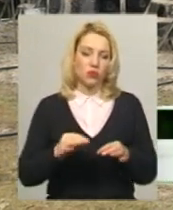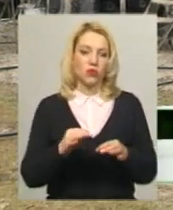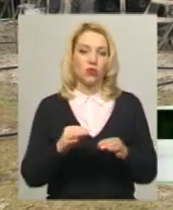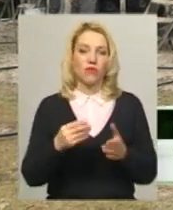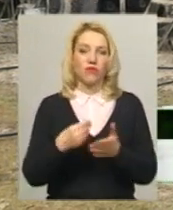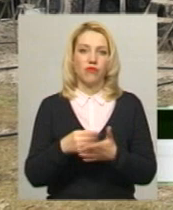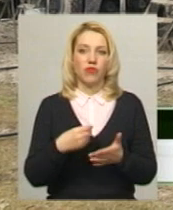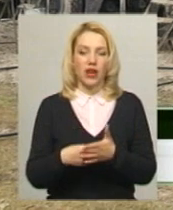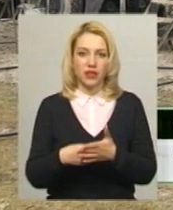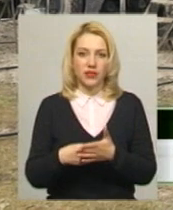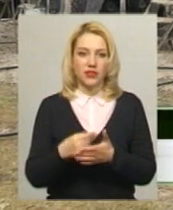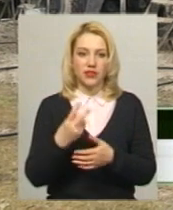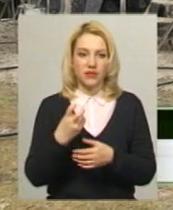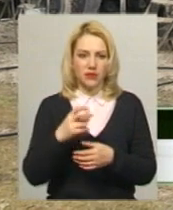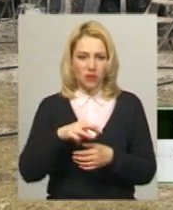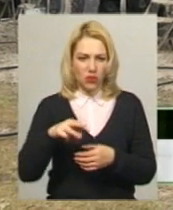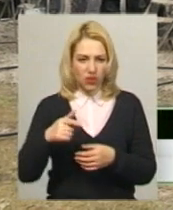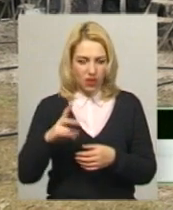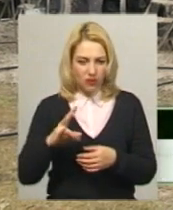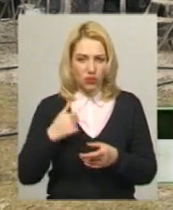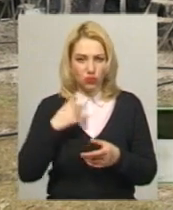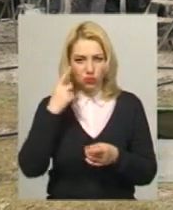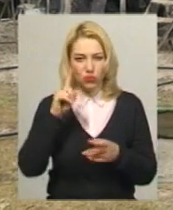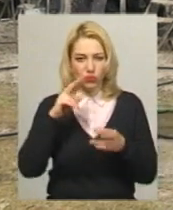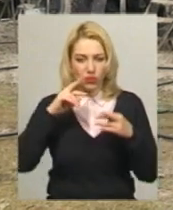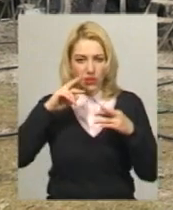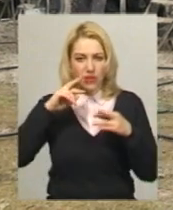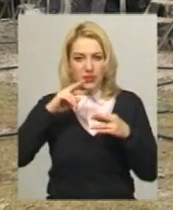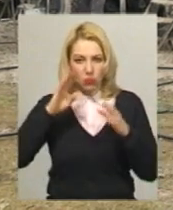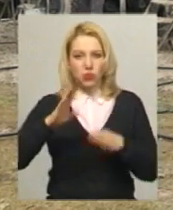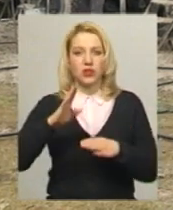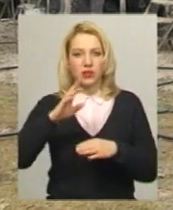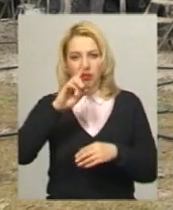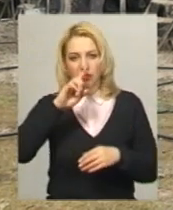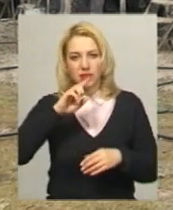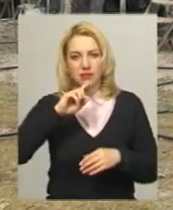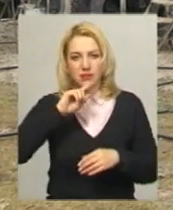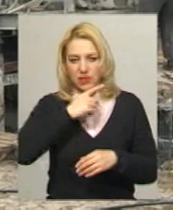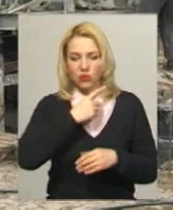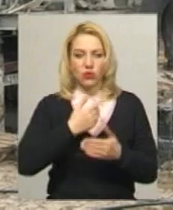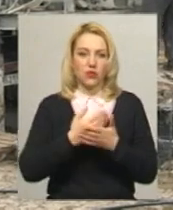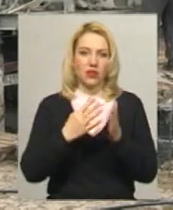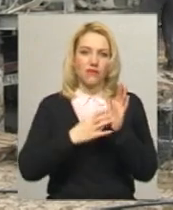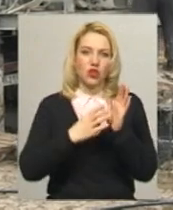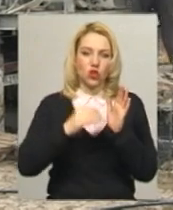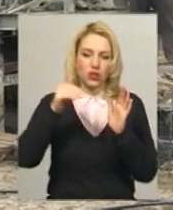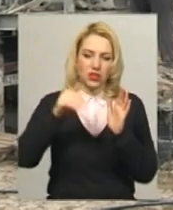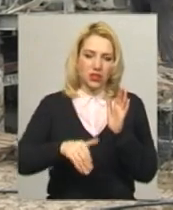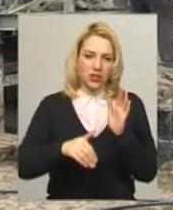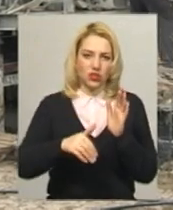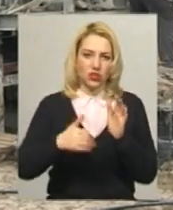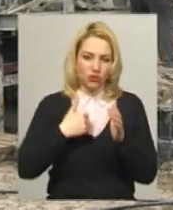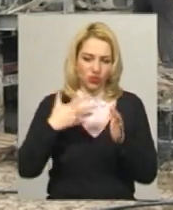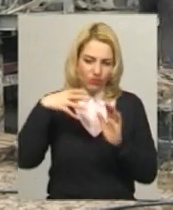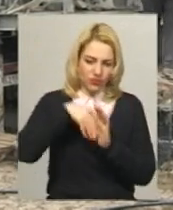я думаю, дещо зекономимо, розраховуємо десь 900 тисяч власниця. Від цієї свердловини